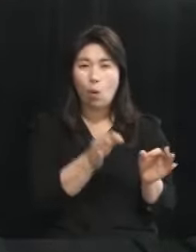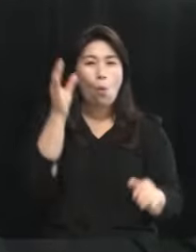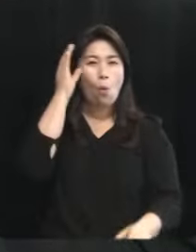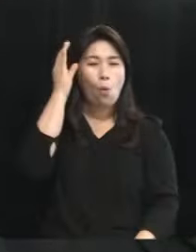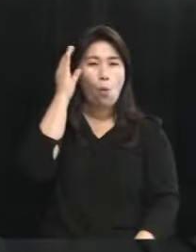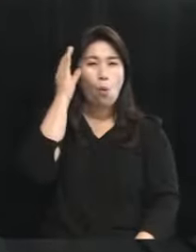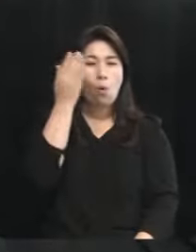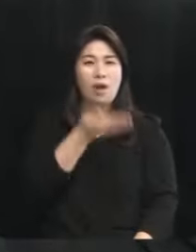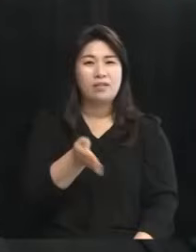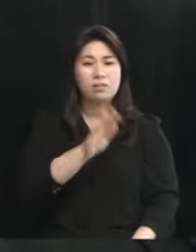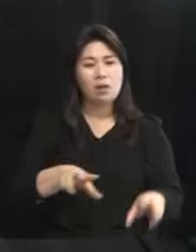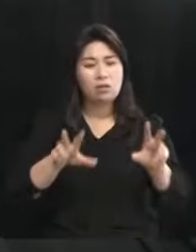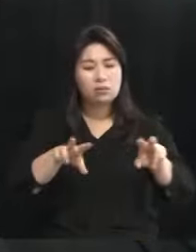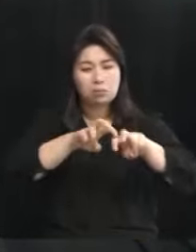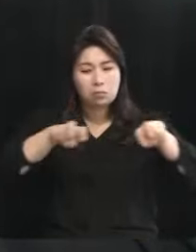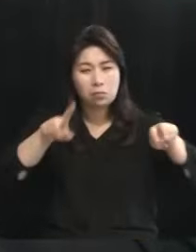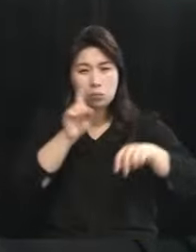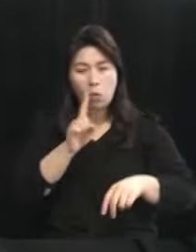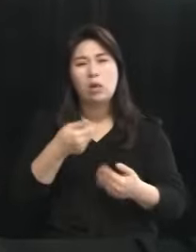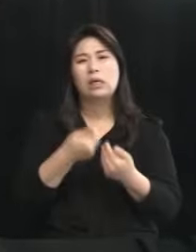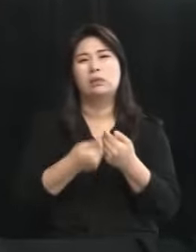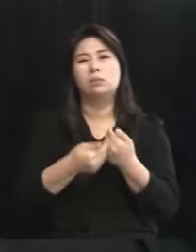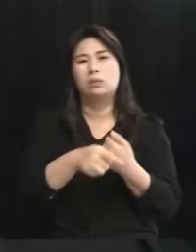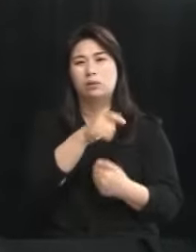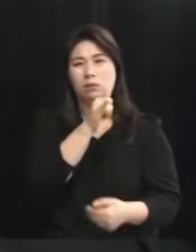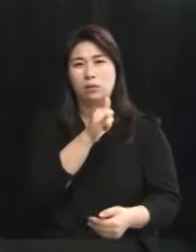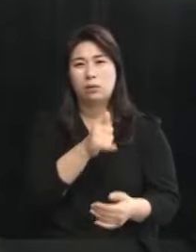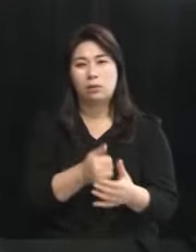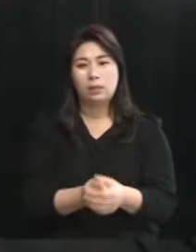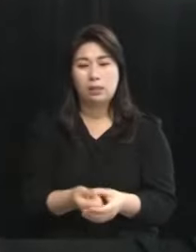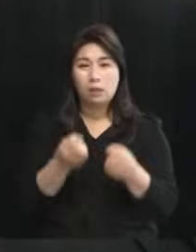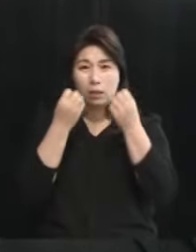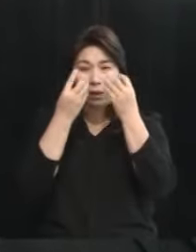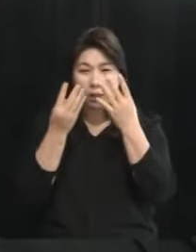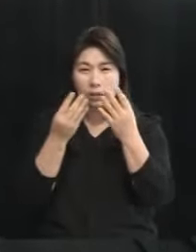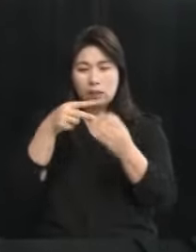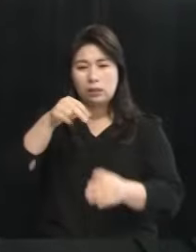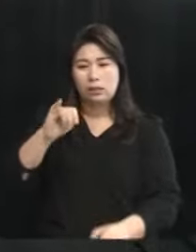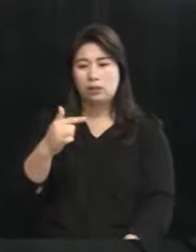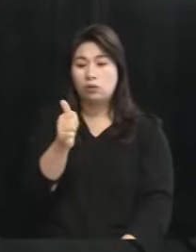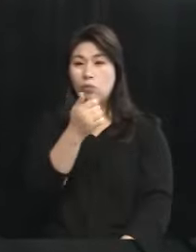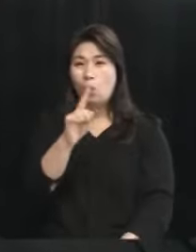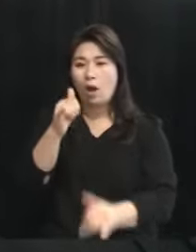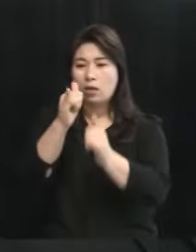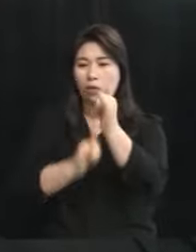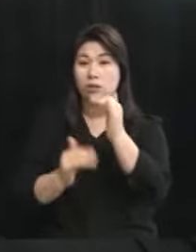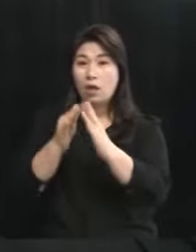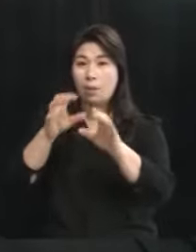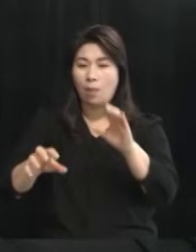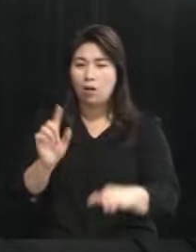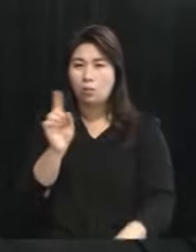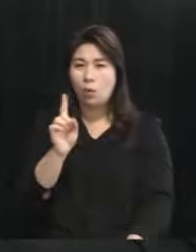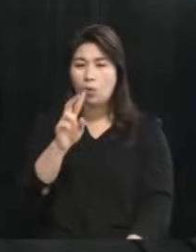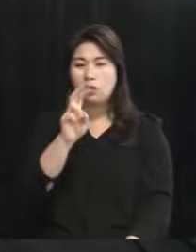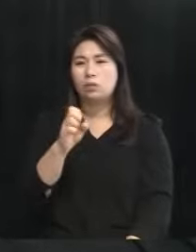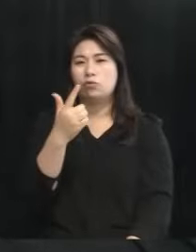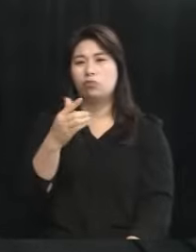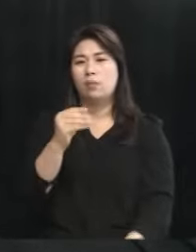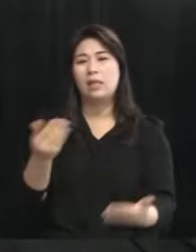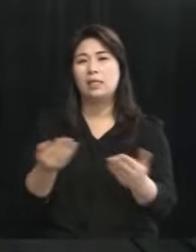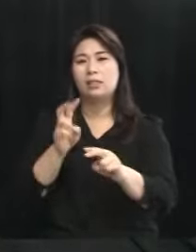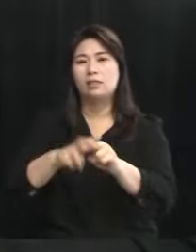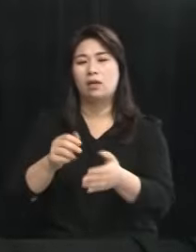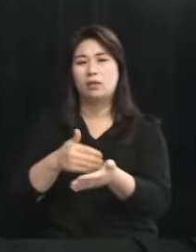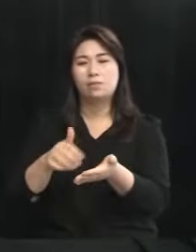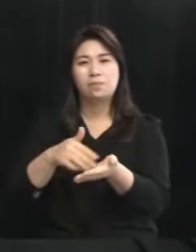예측했습니다 하지만 지금은 갈등만 남아있습니다 신화역사월드 처음 생겨났을 때 26만 명의 일자리가